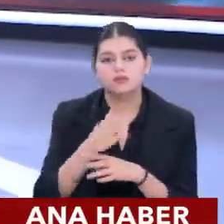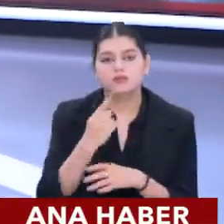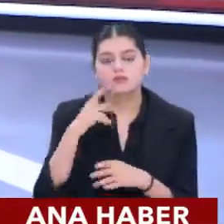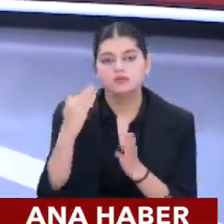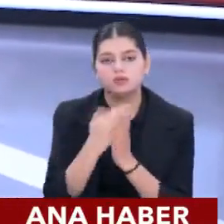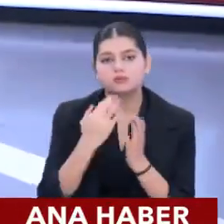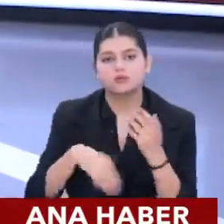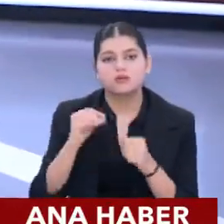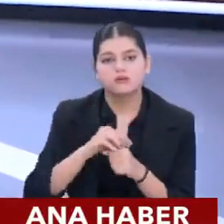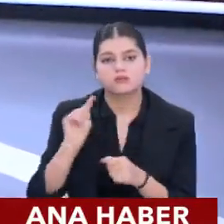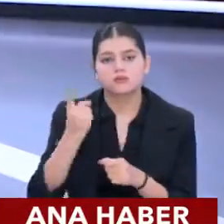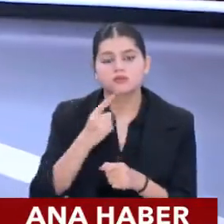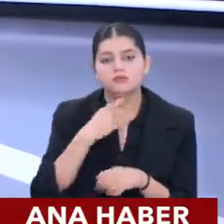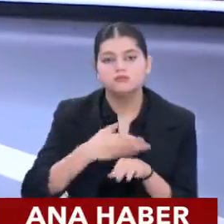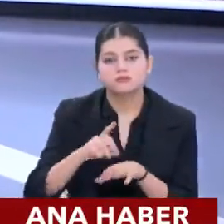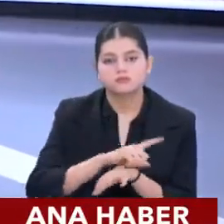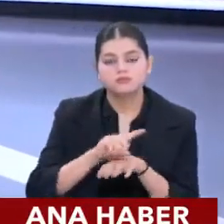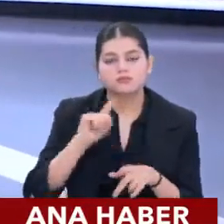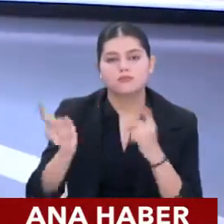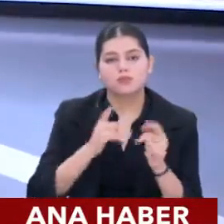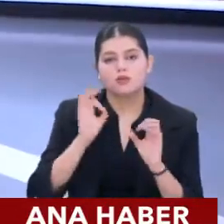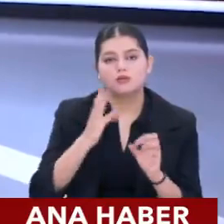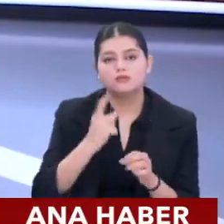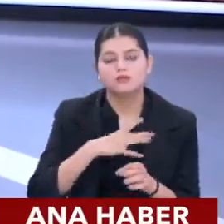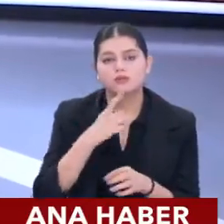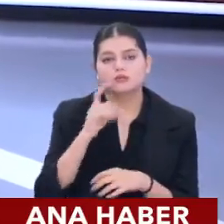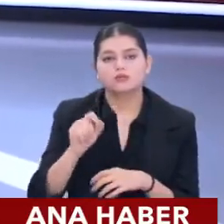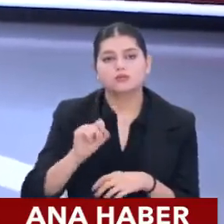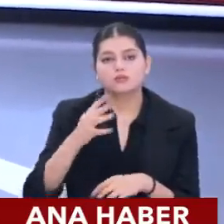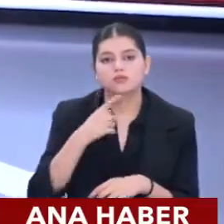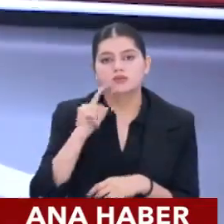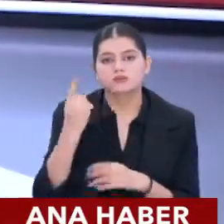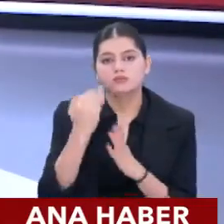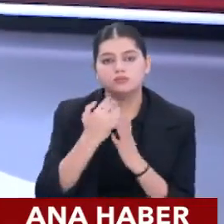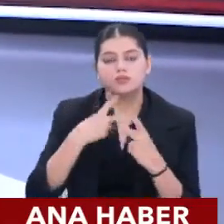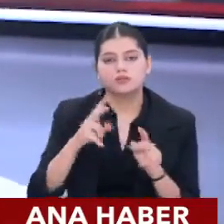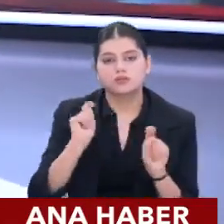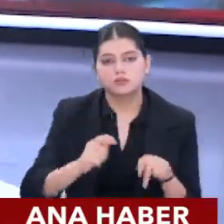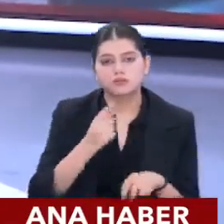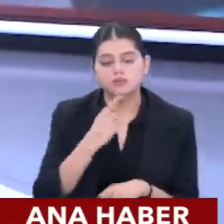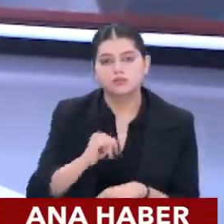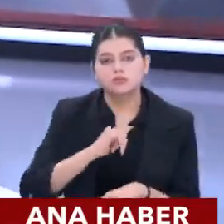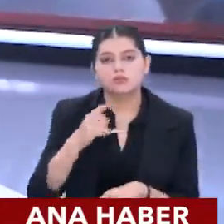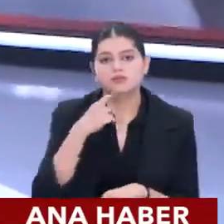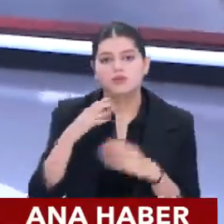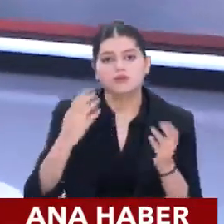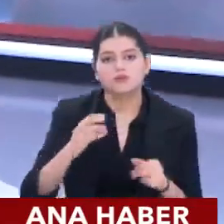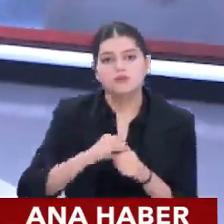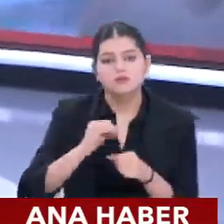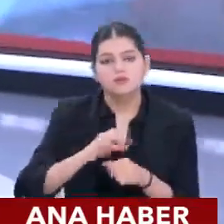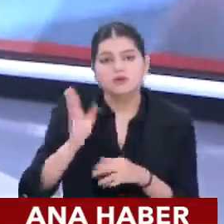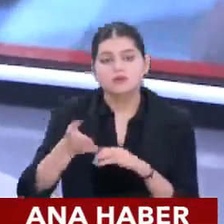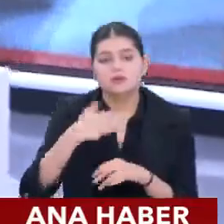bu gelişmelerin her biri önümüzdeki süreçte ayrı ayrı önem arz ediyor. Şöyle biraz birinci maddeden başlayalım yaklaşarak. Efendim,